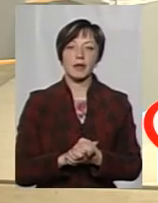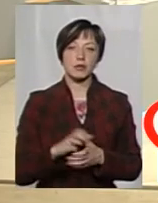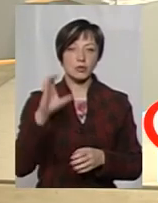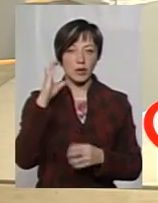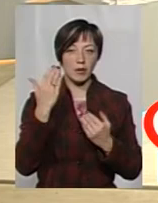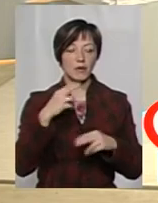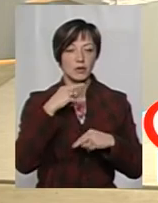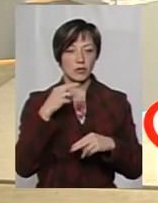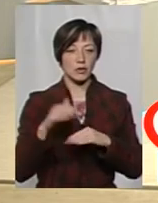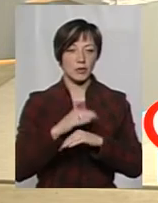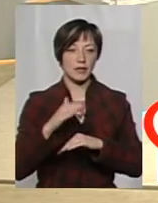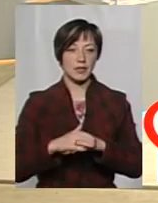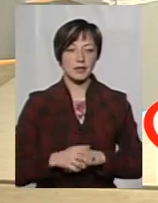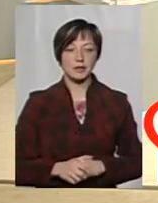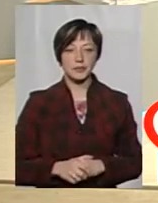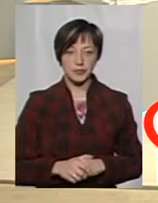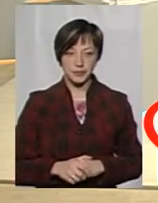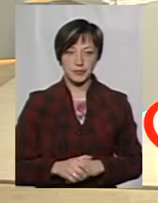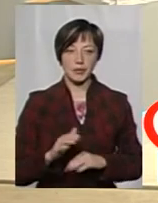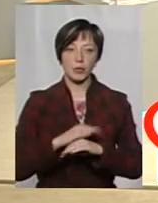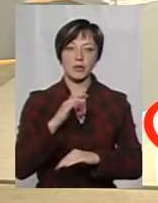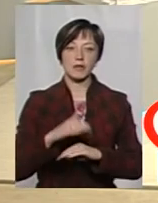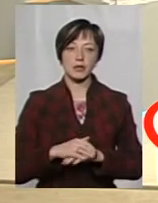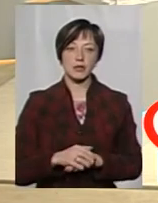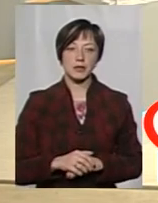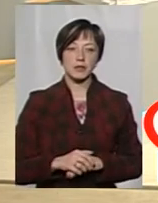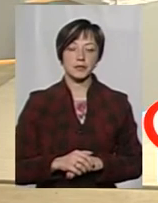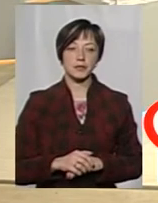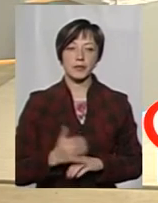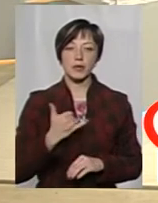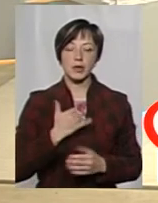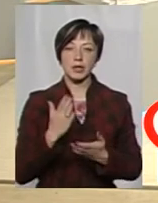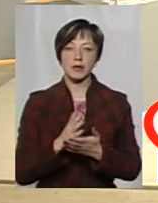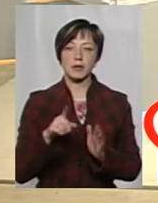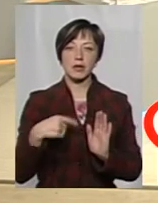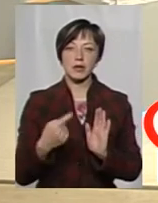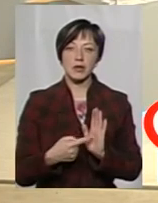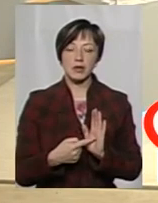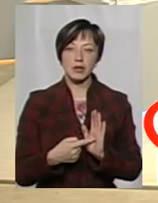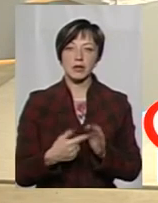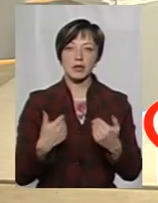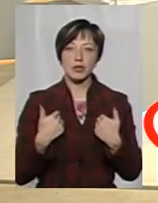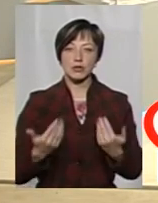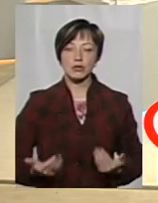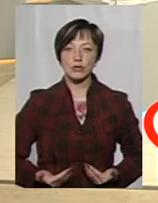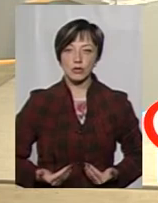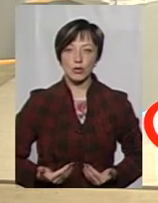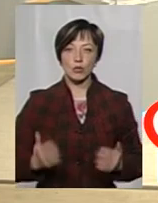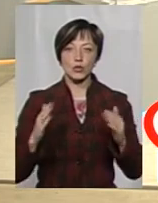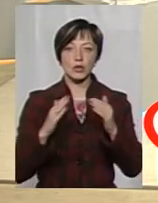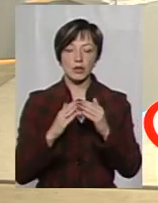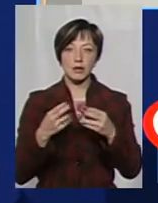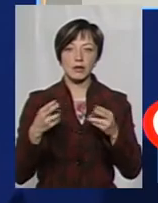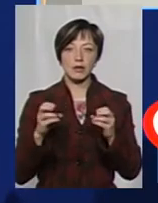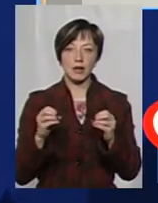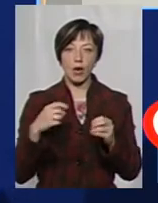вас уважно. Доброго вечора. У мене є таке запитання. Я живу в будинку,